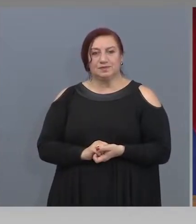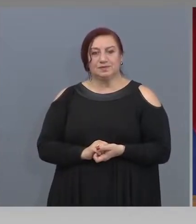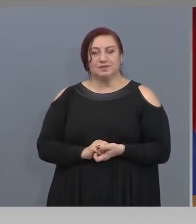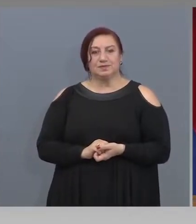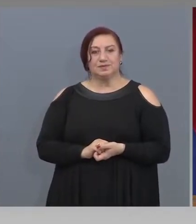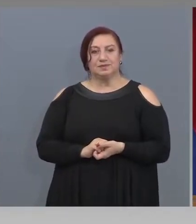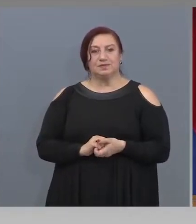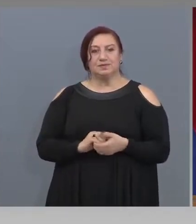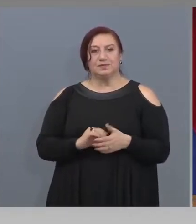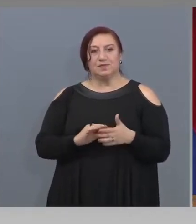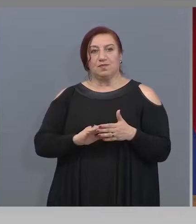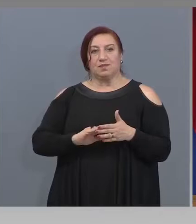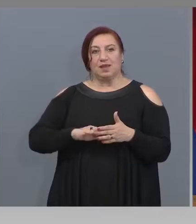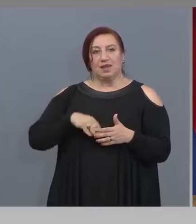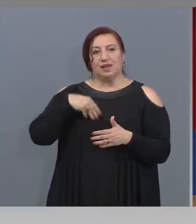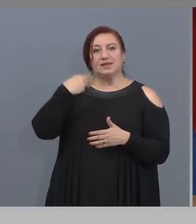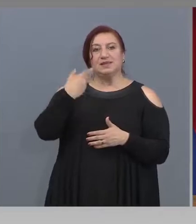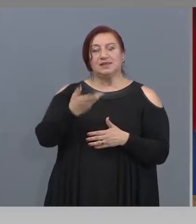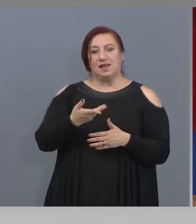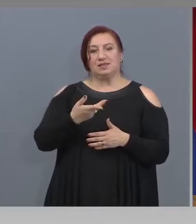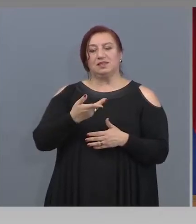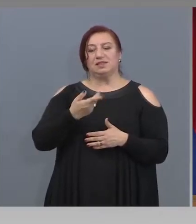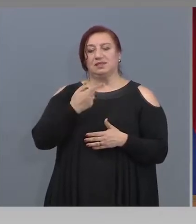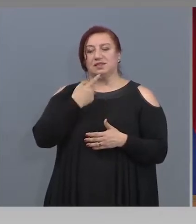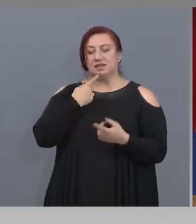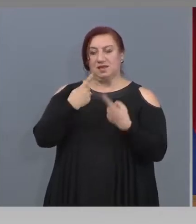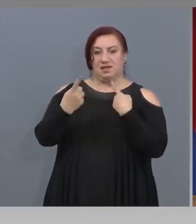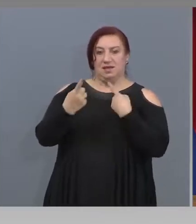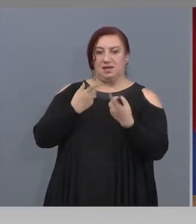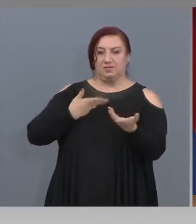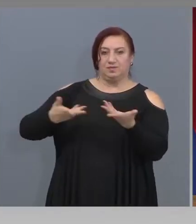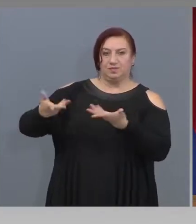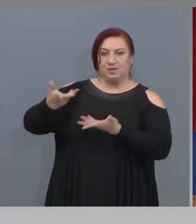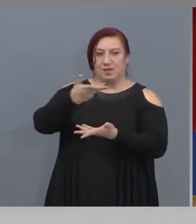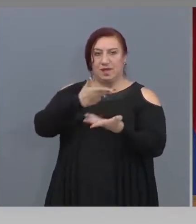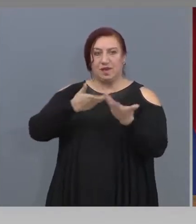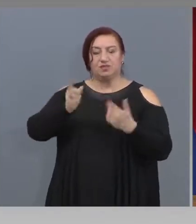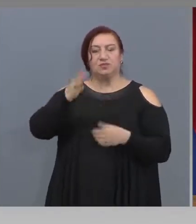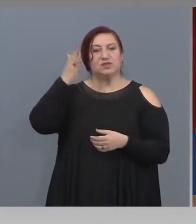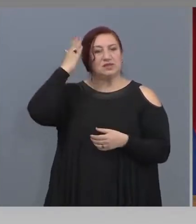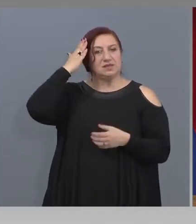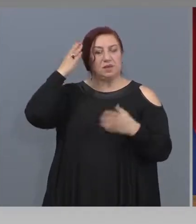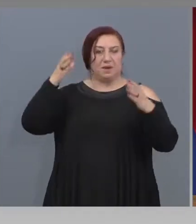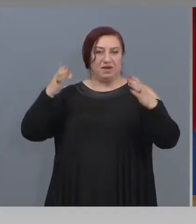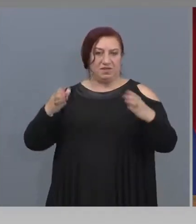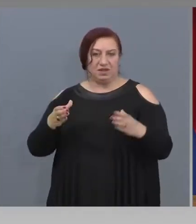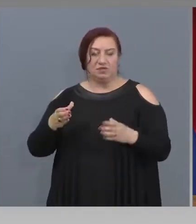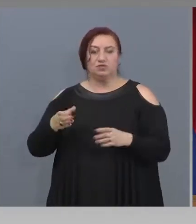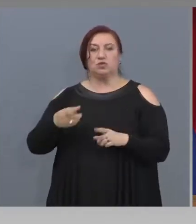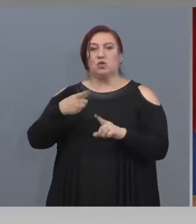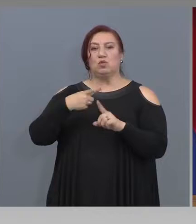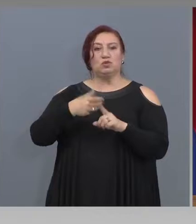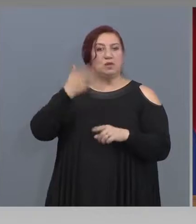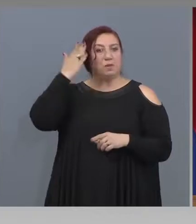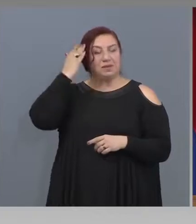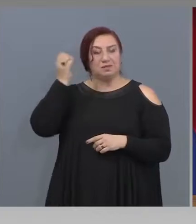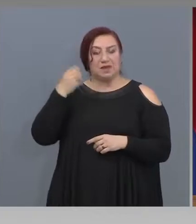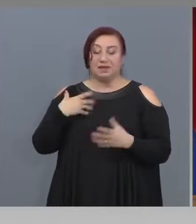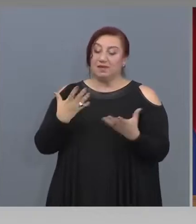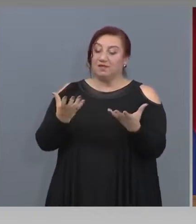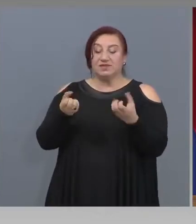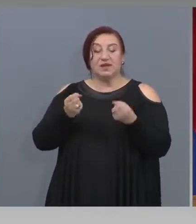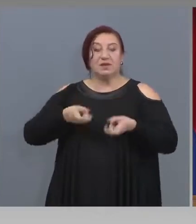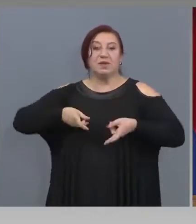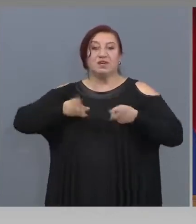След разговори с правителството и с премьера, се взе решение за една подкрепа на